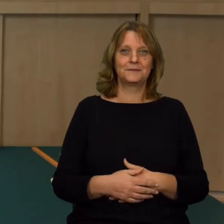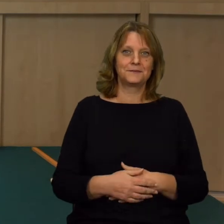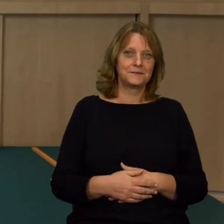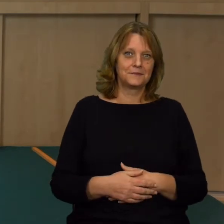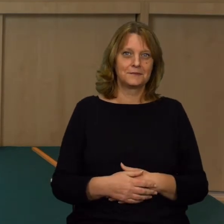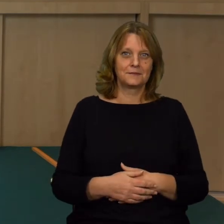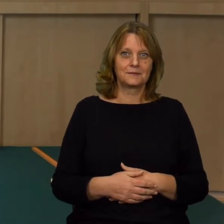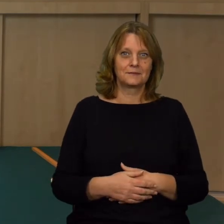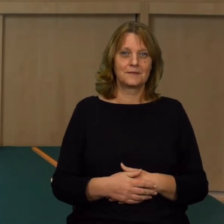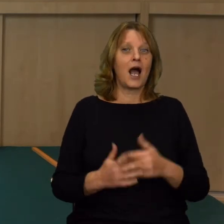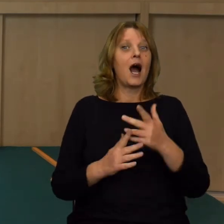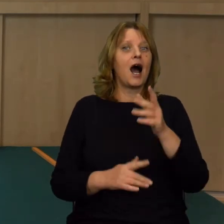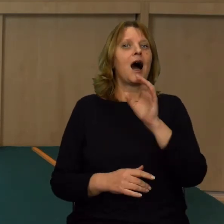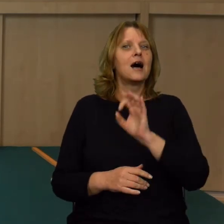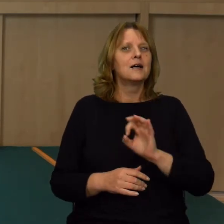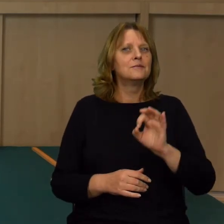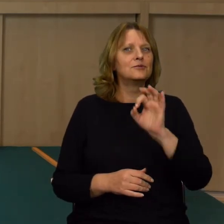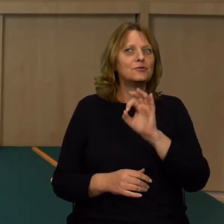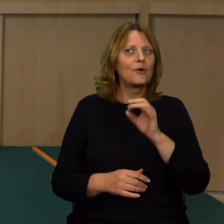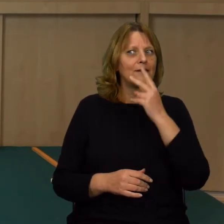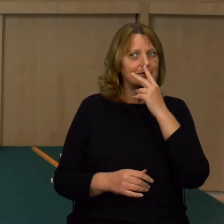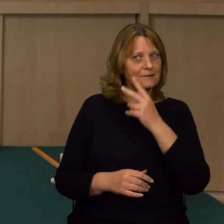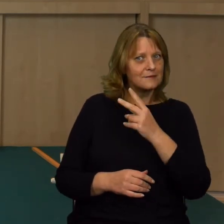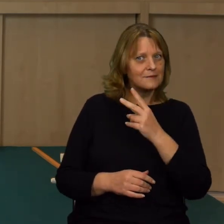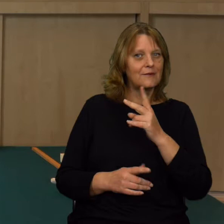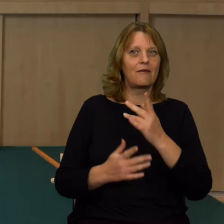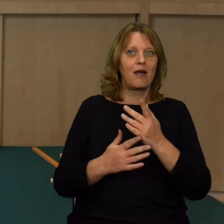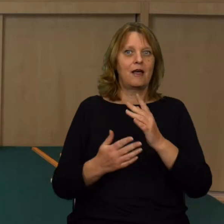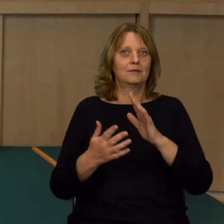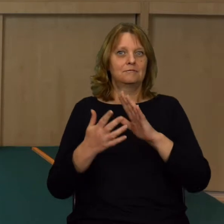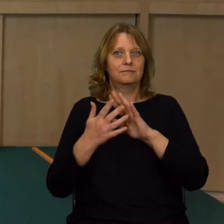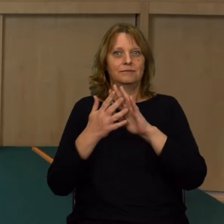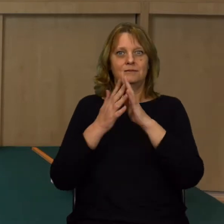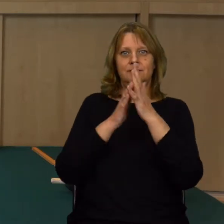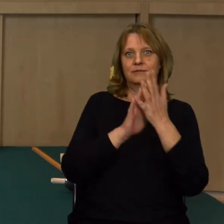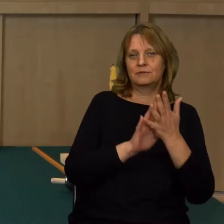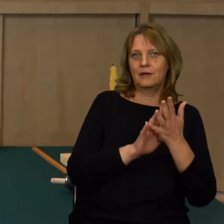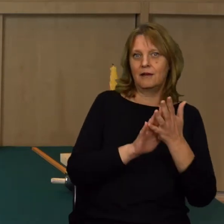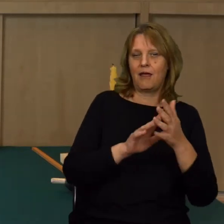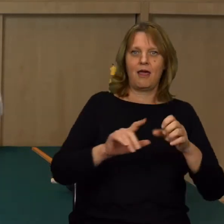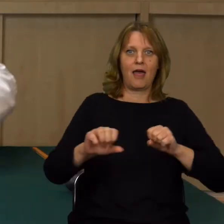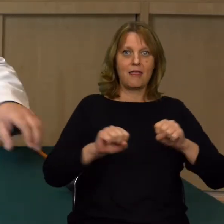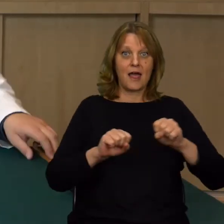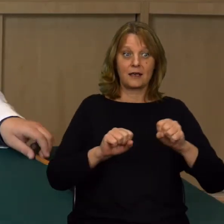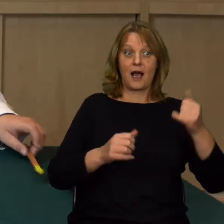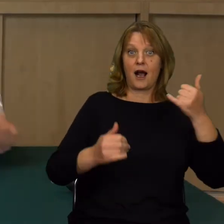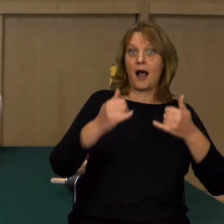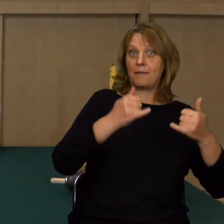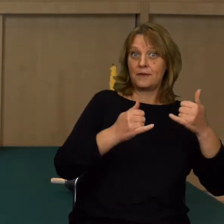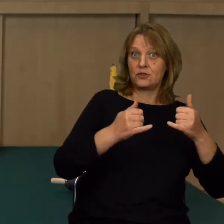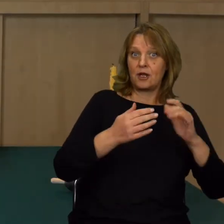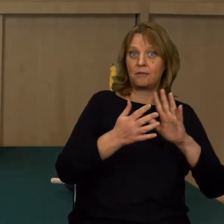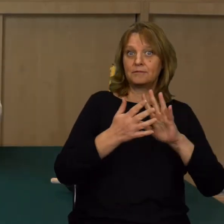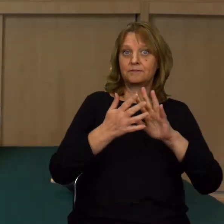I moi drodzy, przy okazji nastąpi kolejna zmiana energii. Bo ta energia chemiczna zamieni się na